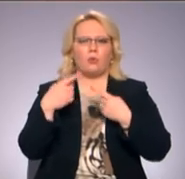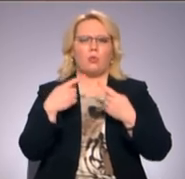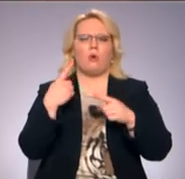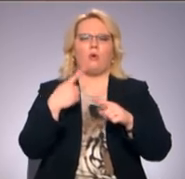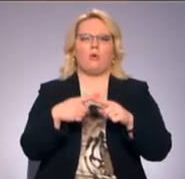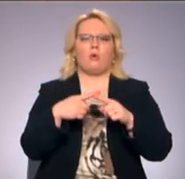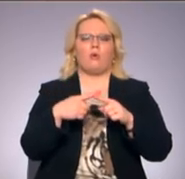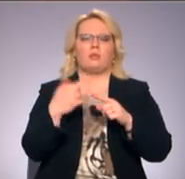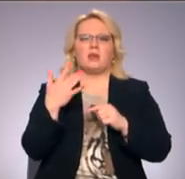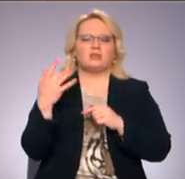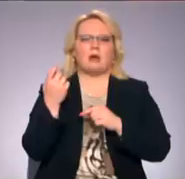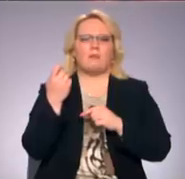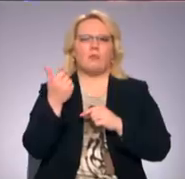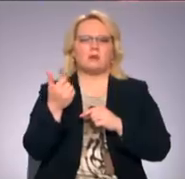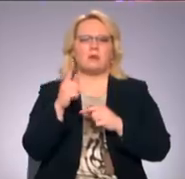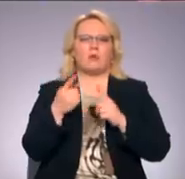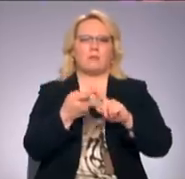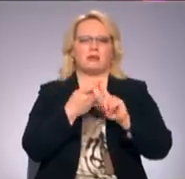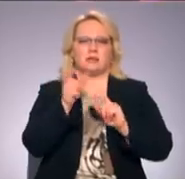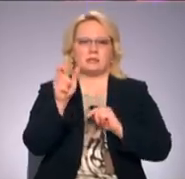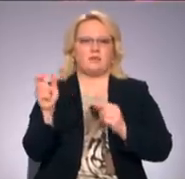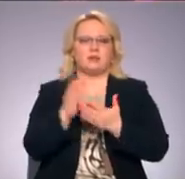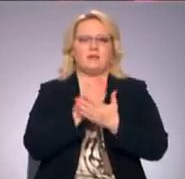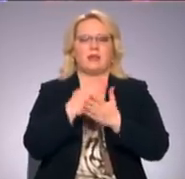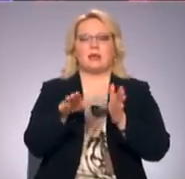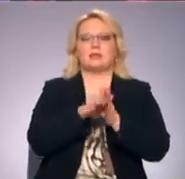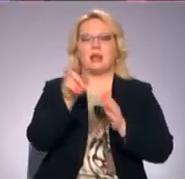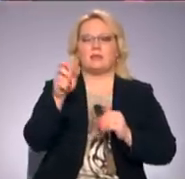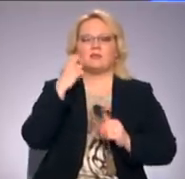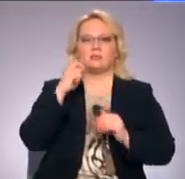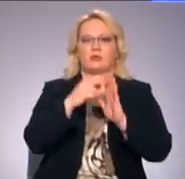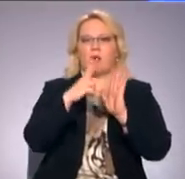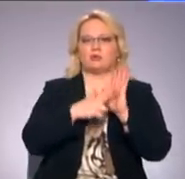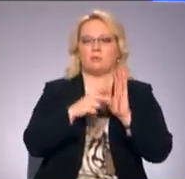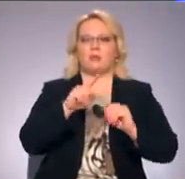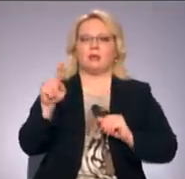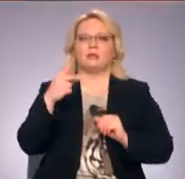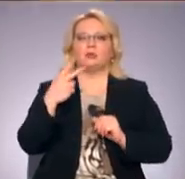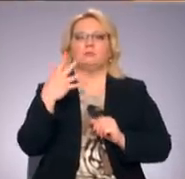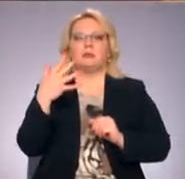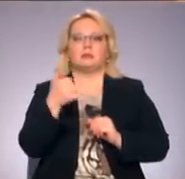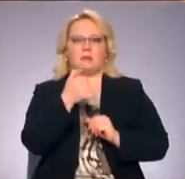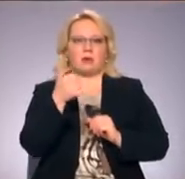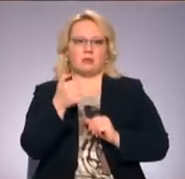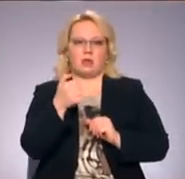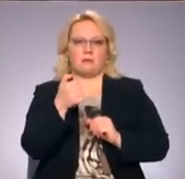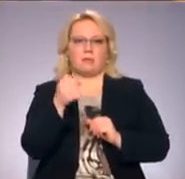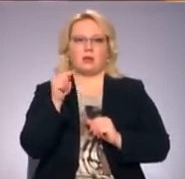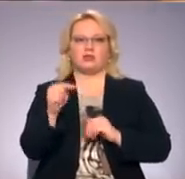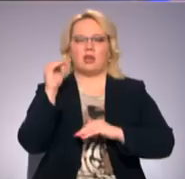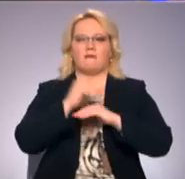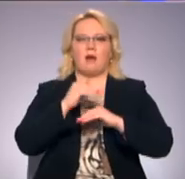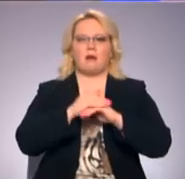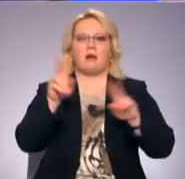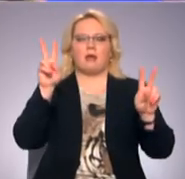kas piesaist cilvēkus. Vidējais dalībnieku vecums ir no 18 līdz 25 gadiem. Šī vakar